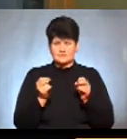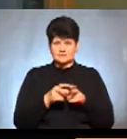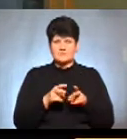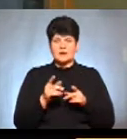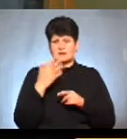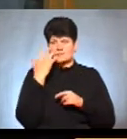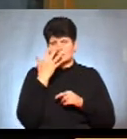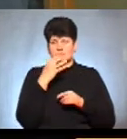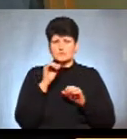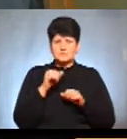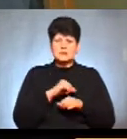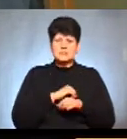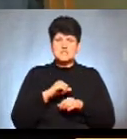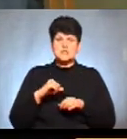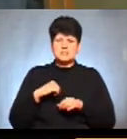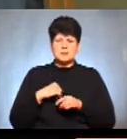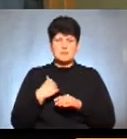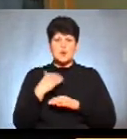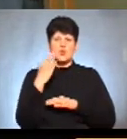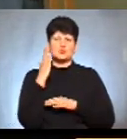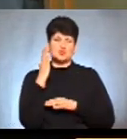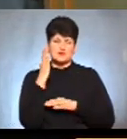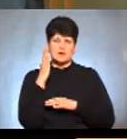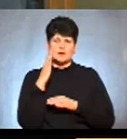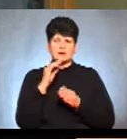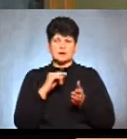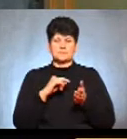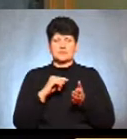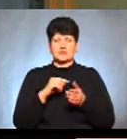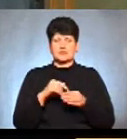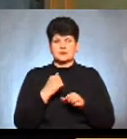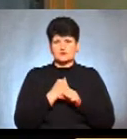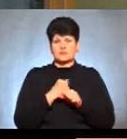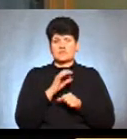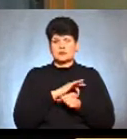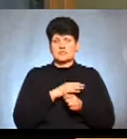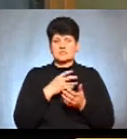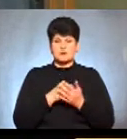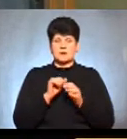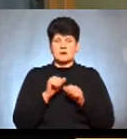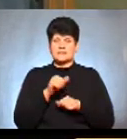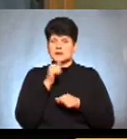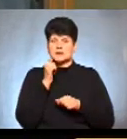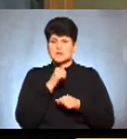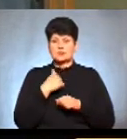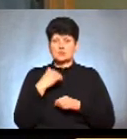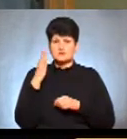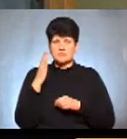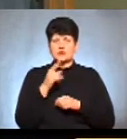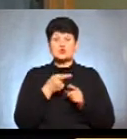сліпий би мог сам проголосувати, використати своє право на таємне голосування. Цього права не мав